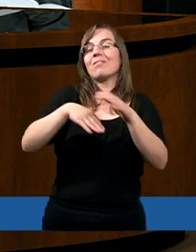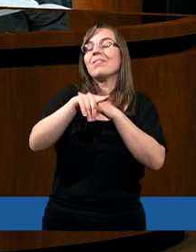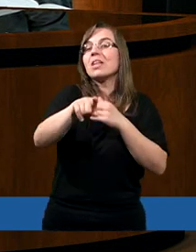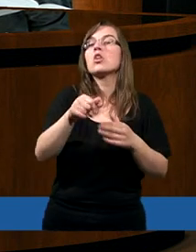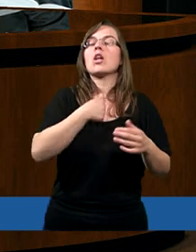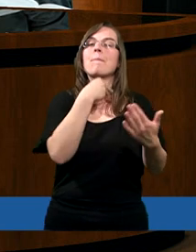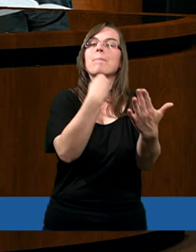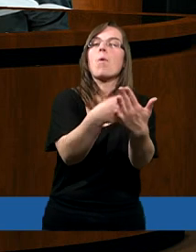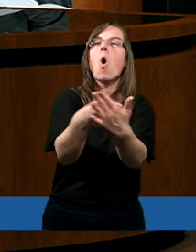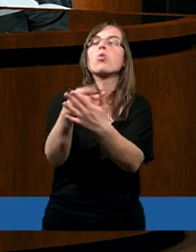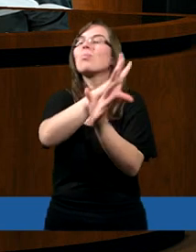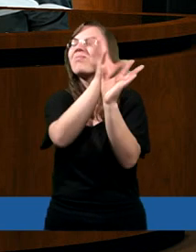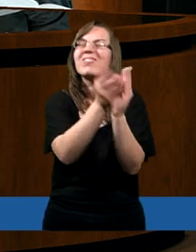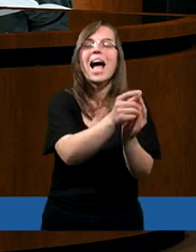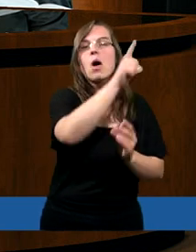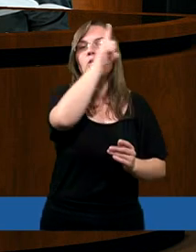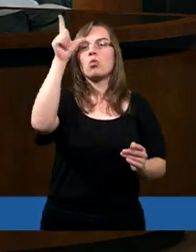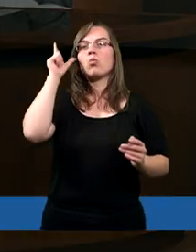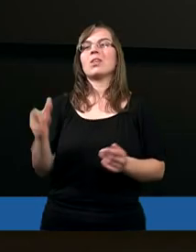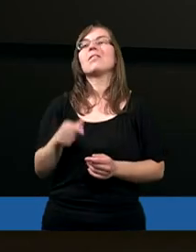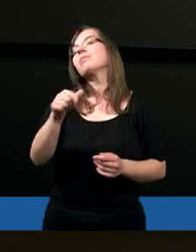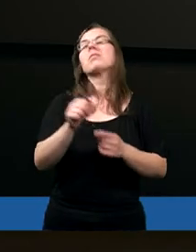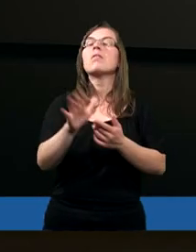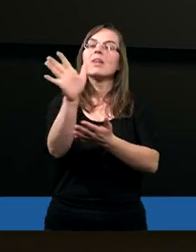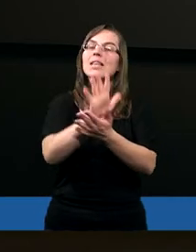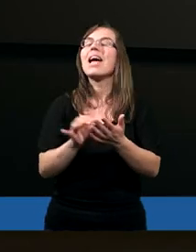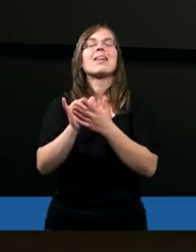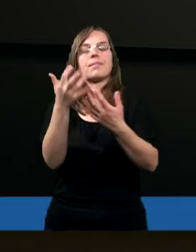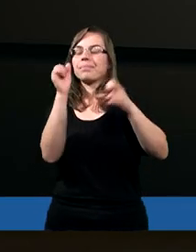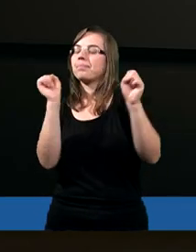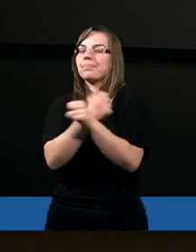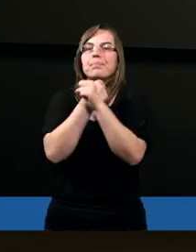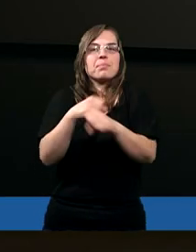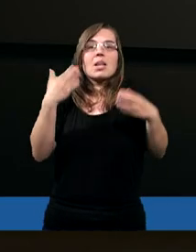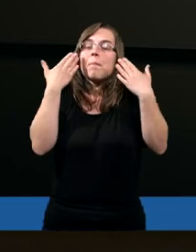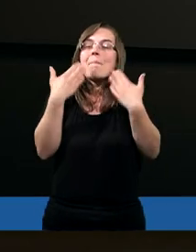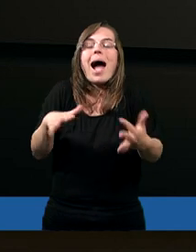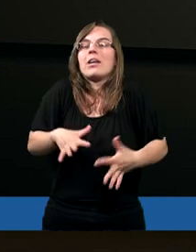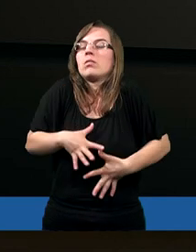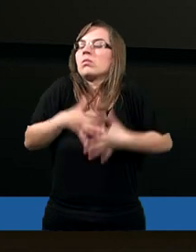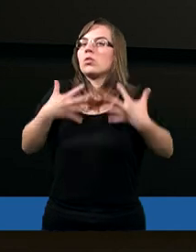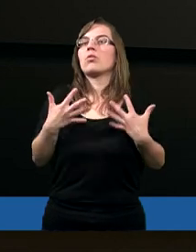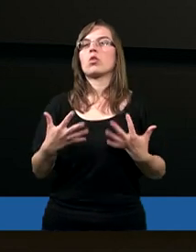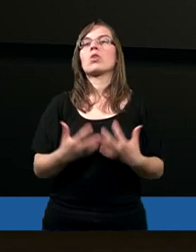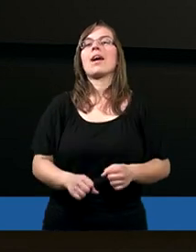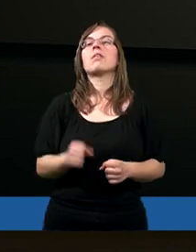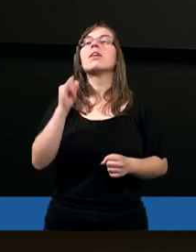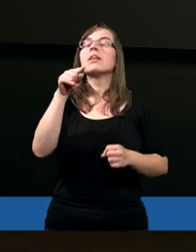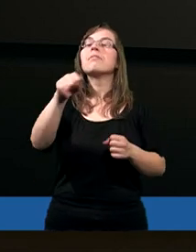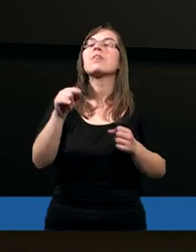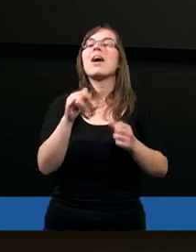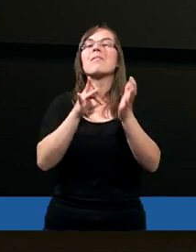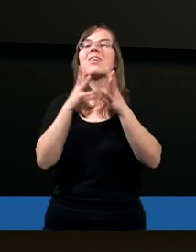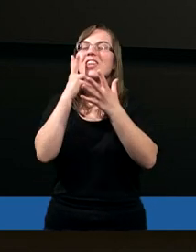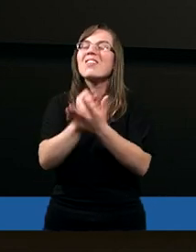po to, aby odkupić człowieka. Dziękuję. Właśnie ten tekst jest niesamowity, bo on przedstawia, wspaniale Jezus